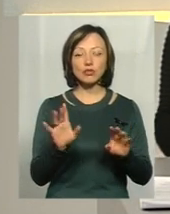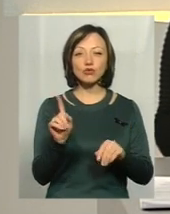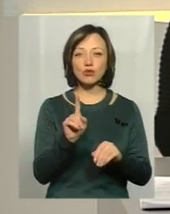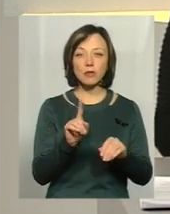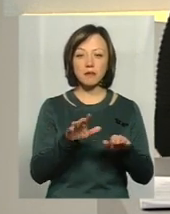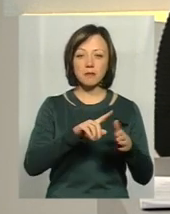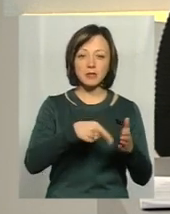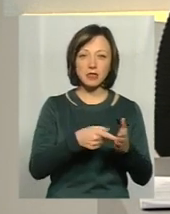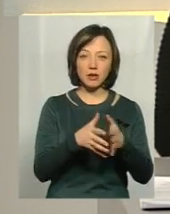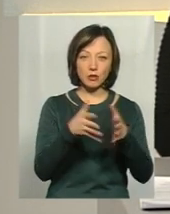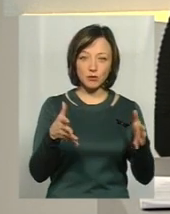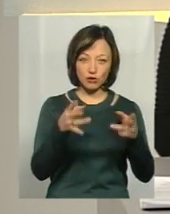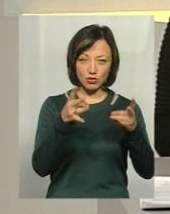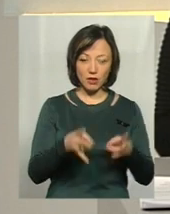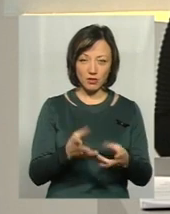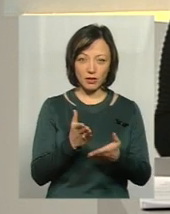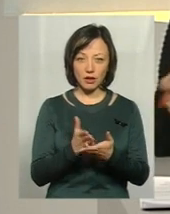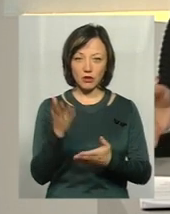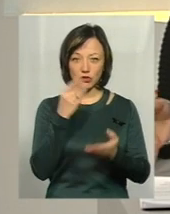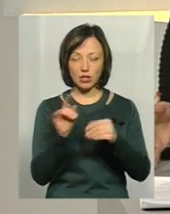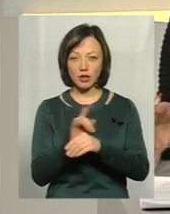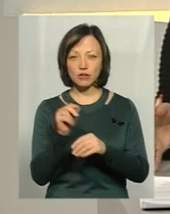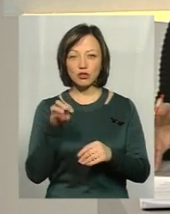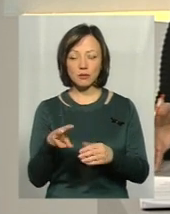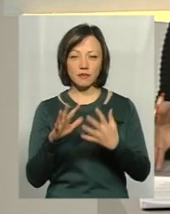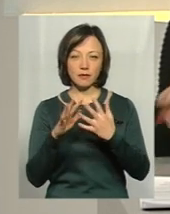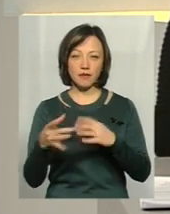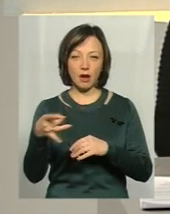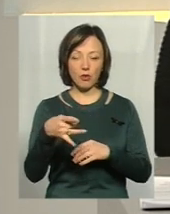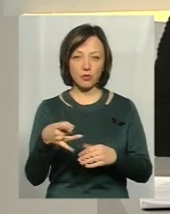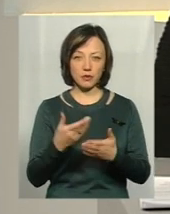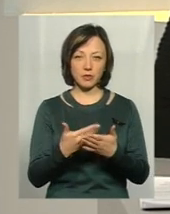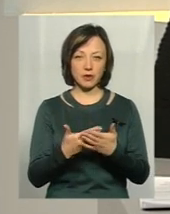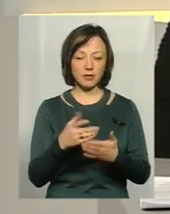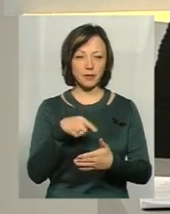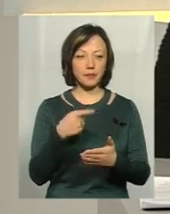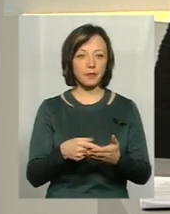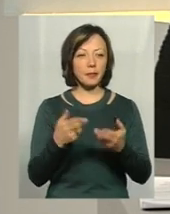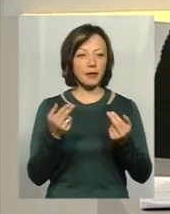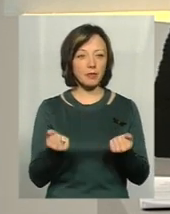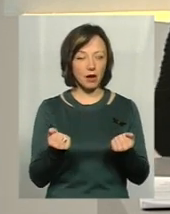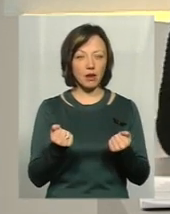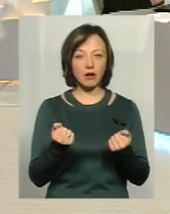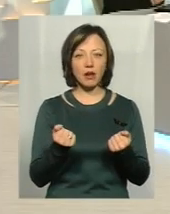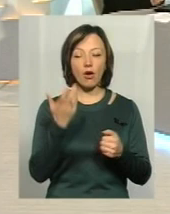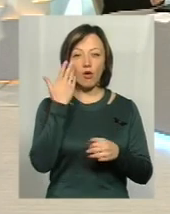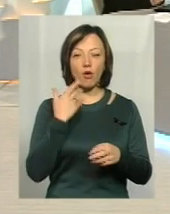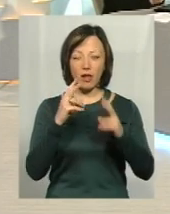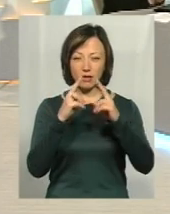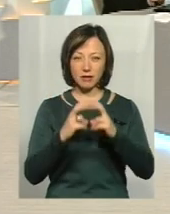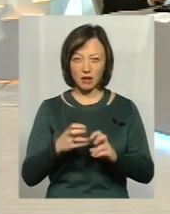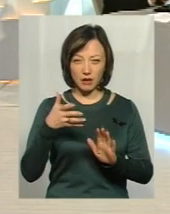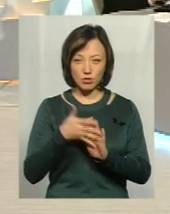містах найбільше є жертв шахраїв, чим, до прикладу, у районі, можливо? Ну, так, коли аналізували